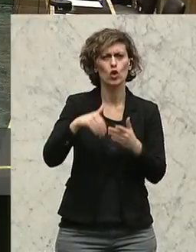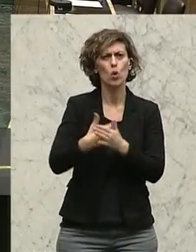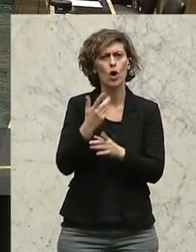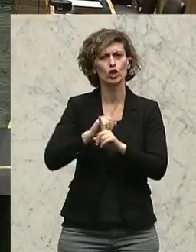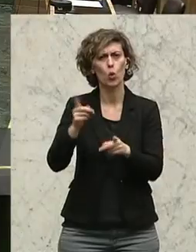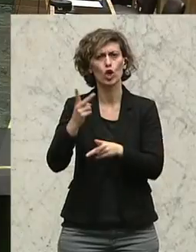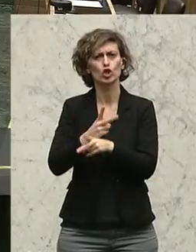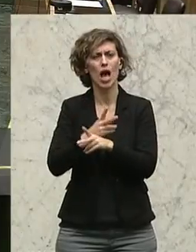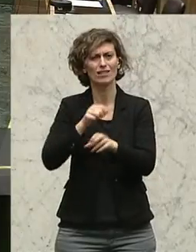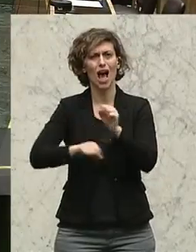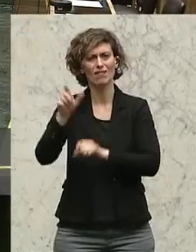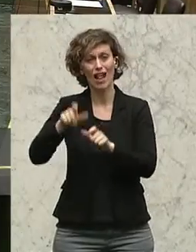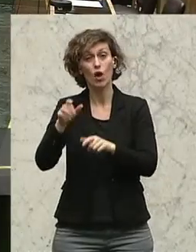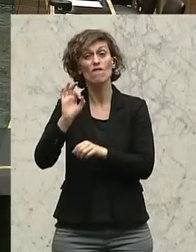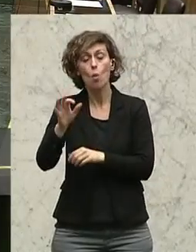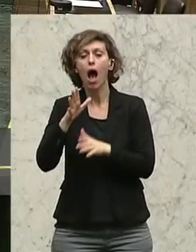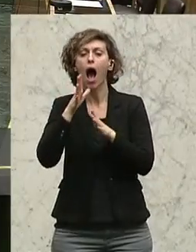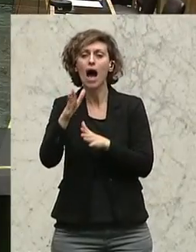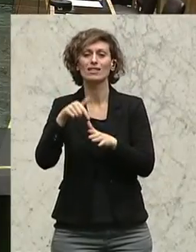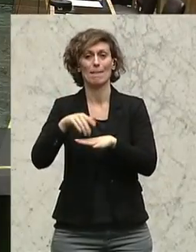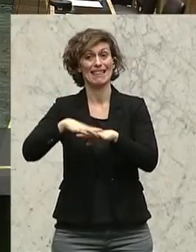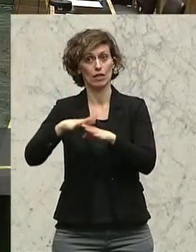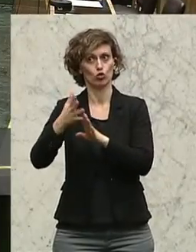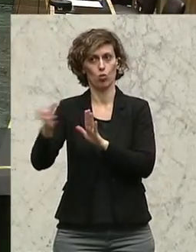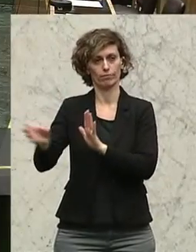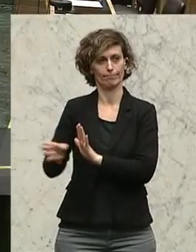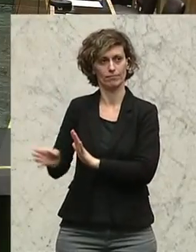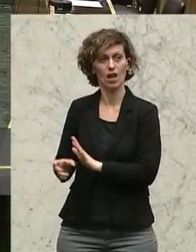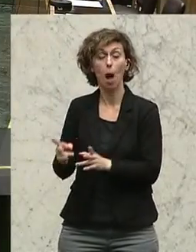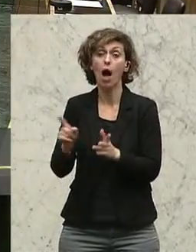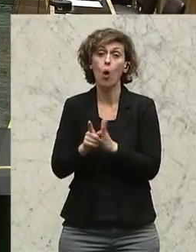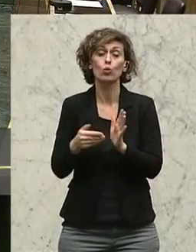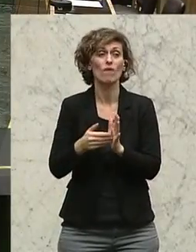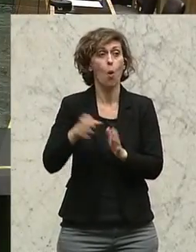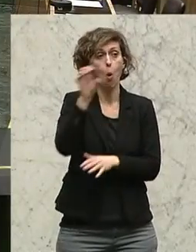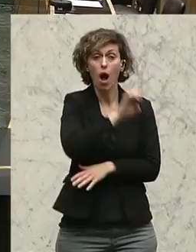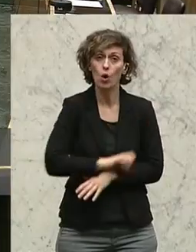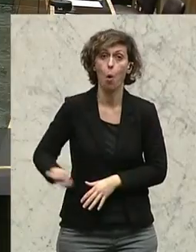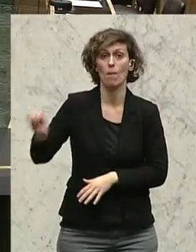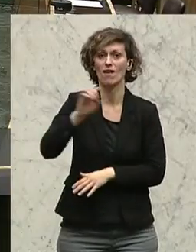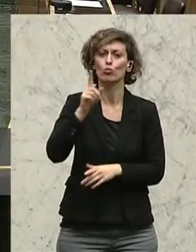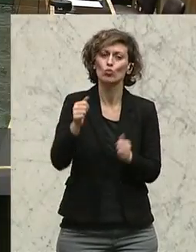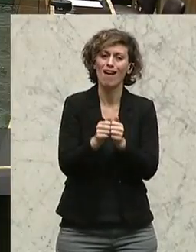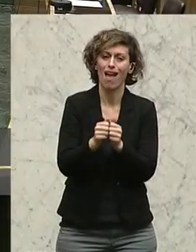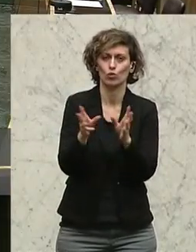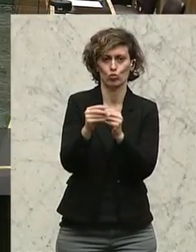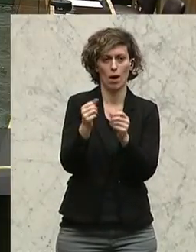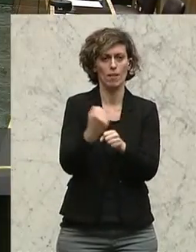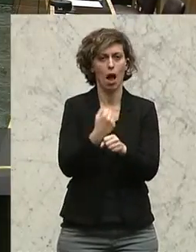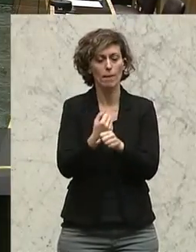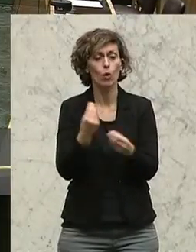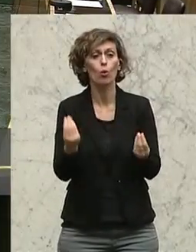gegen Hass im Netz installiert. Es ist aber natürlich auch notwendig, dass wir europaweit eng zusammenarbeiten, um eben